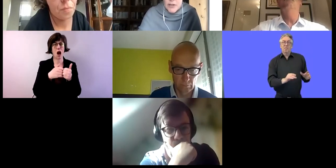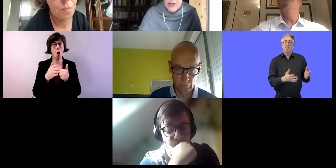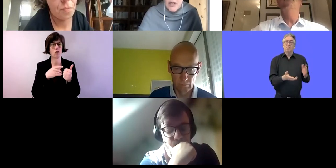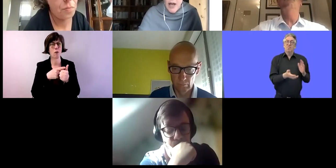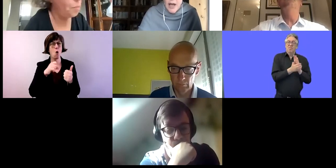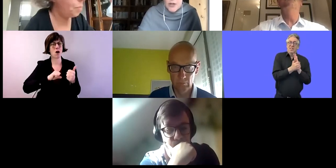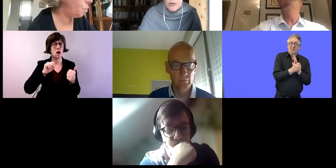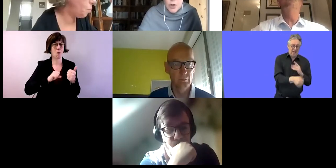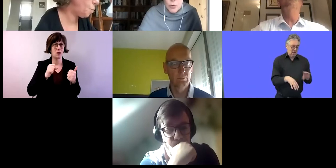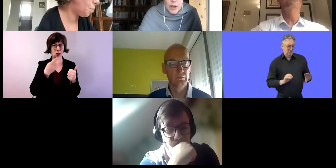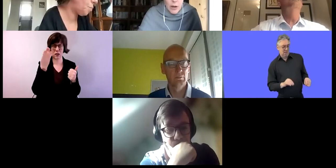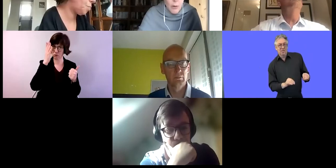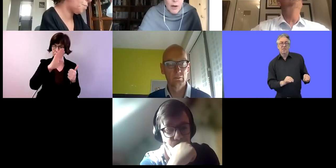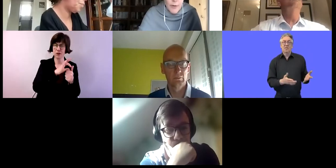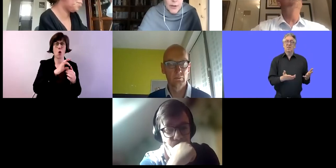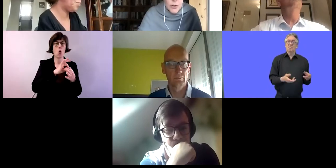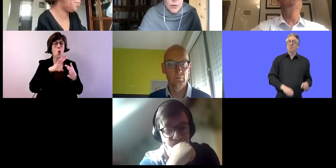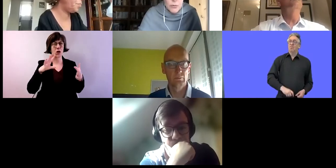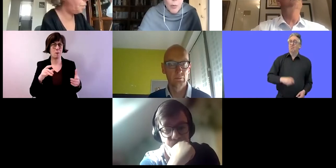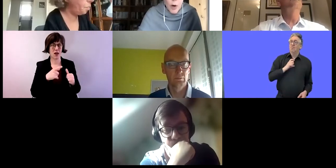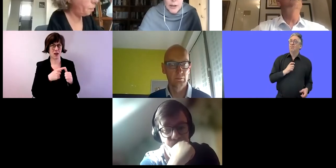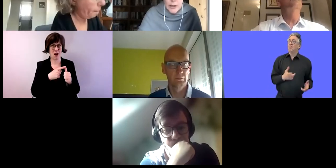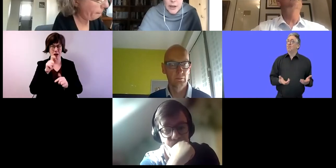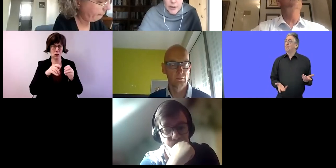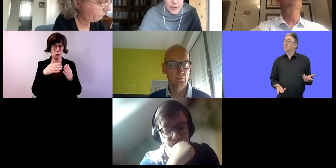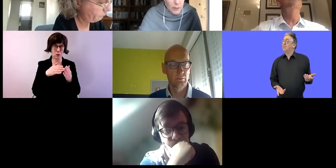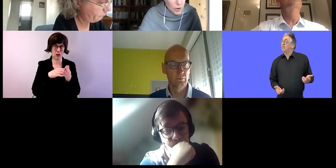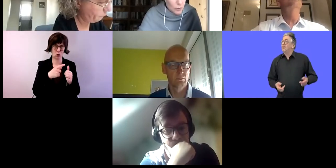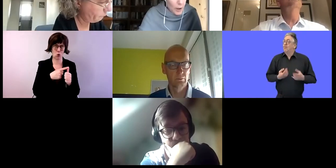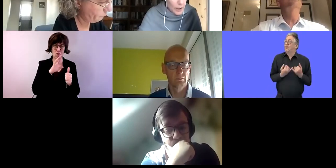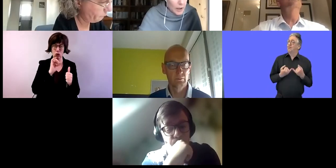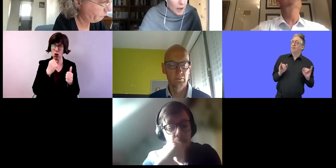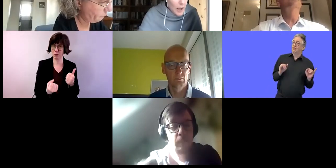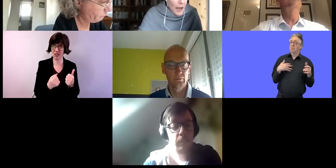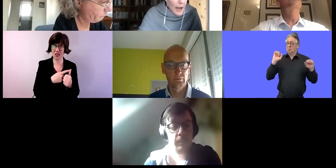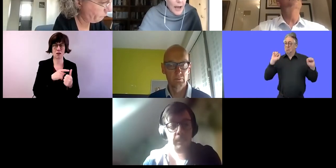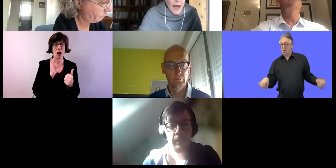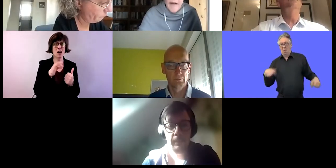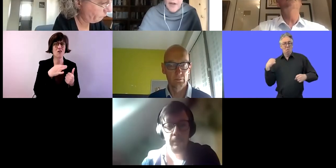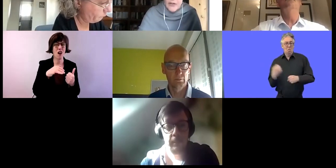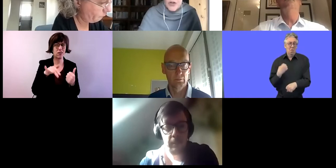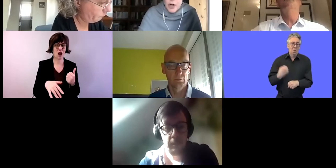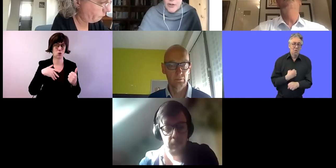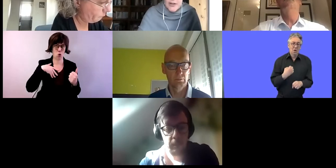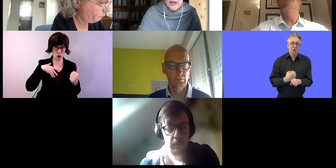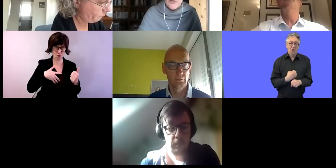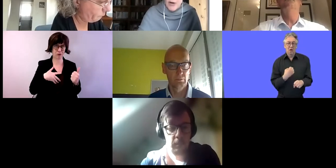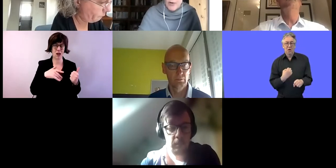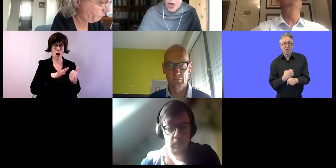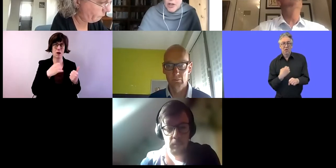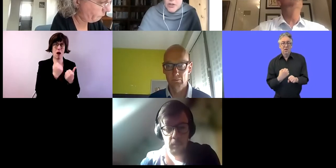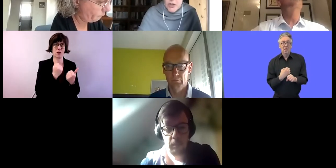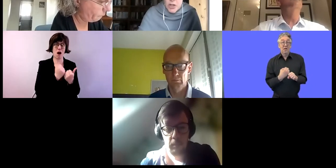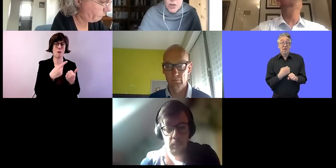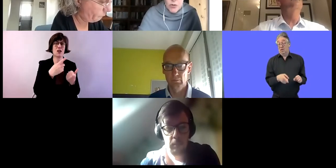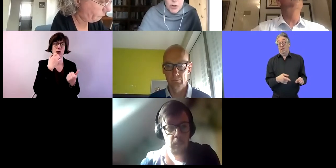und Kapazitäten und der Unabhängigkeiten der Menschen mit Behinderungen, um sicherzustellen, dass sie qualifiziert sind, in den Bereichen zu arbeiten, in denen sie